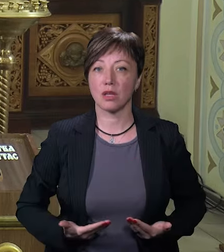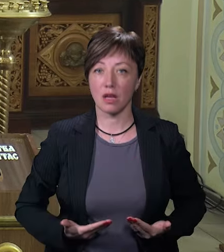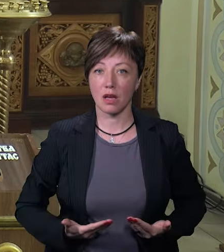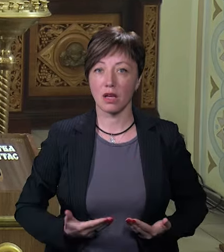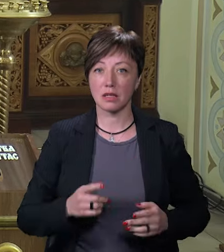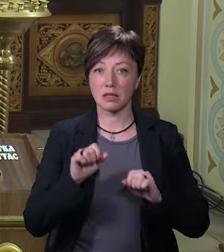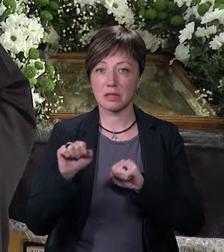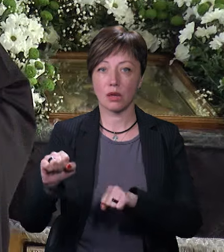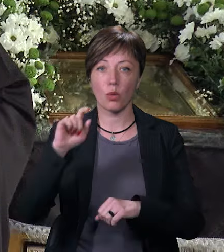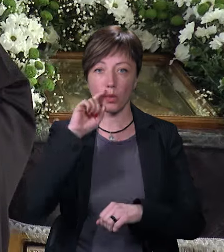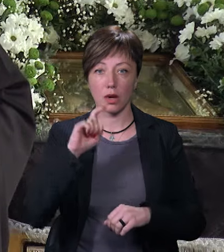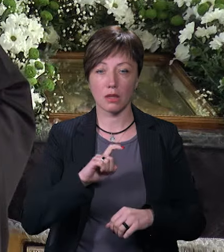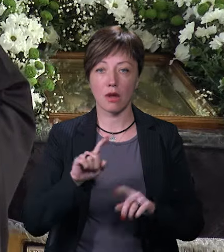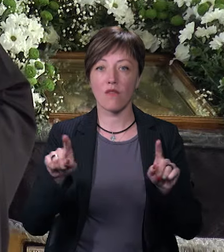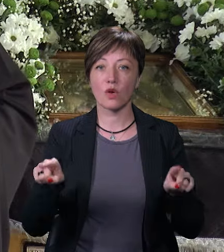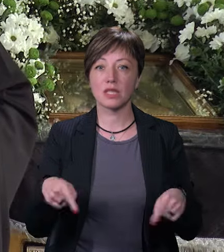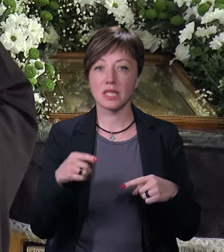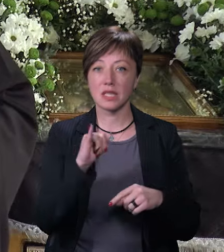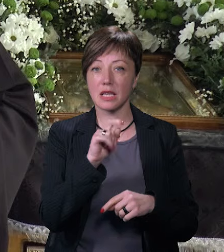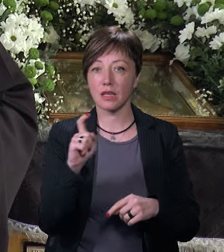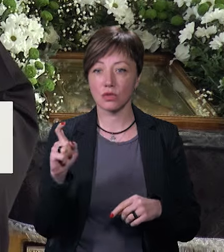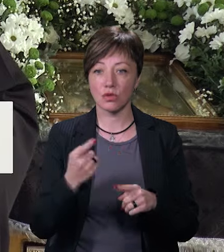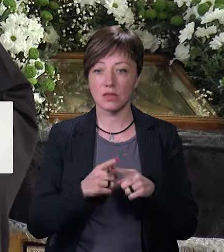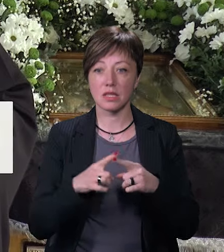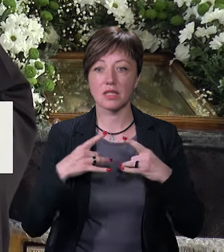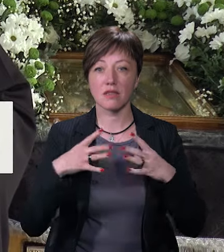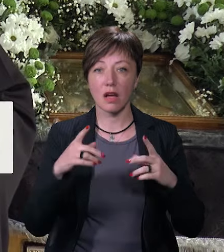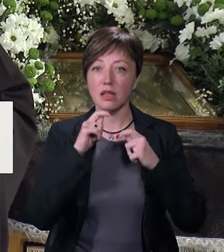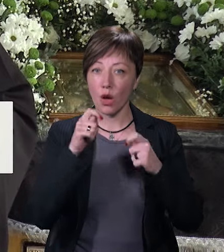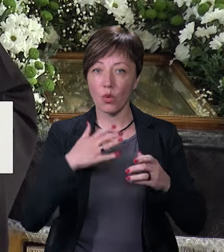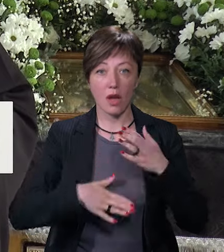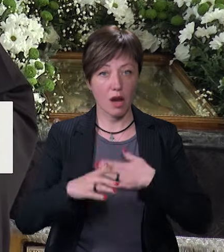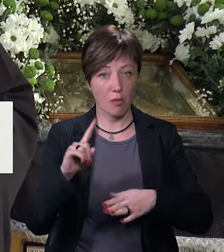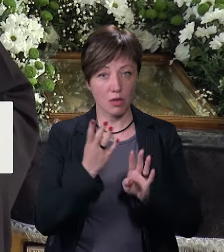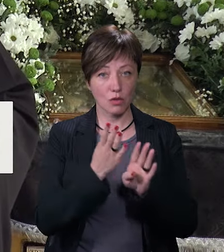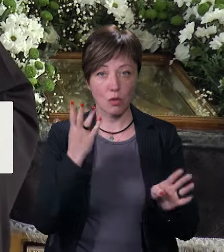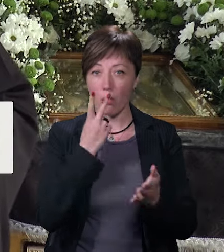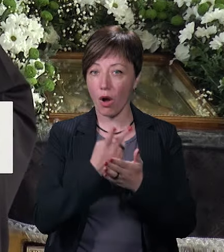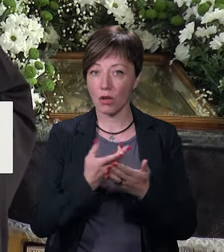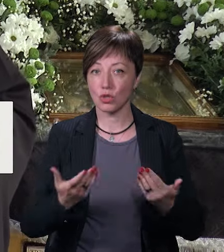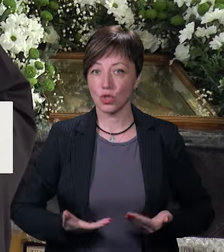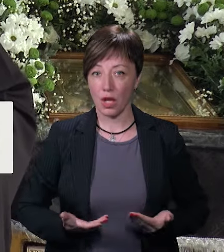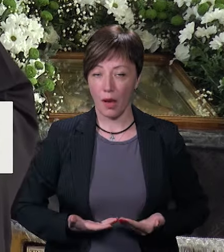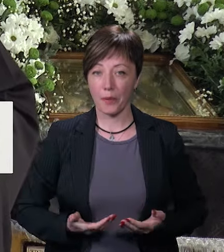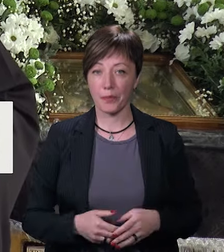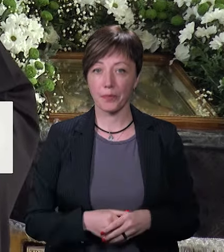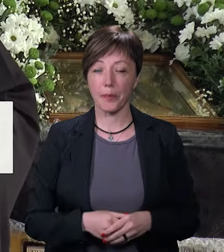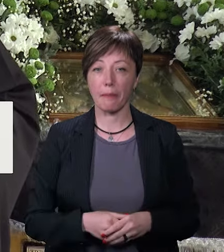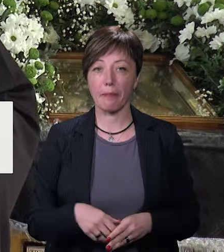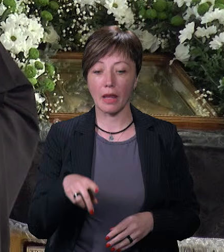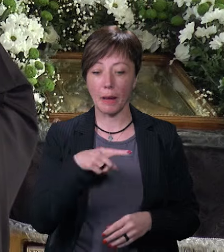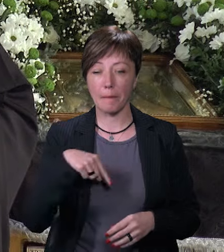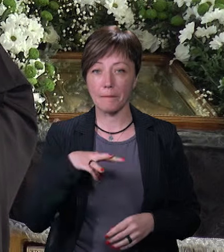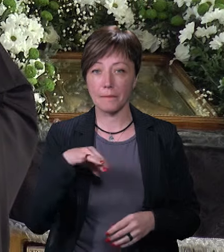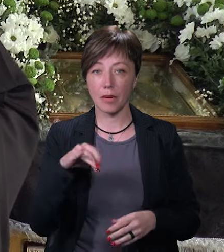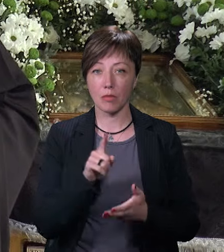за Україну. Воскресіння Христове – це свято, яке дарує радість, але перш за все показує життя. І ми повинні